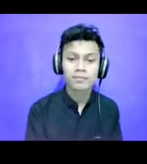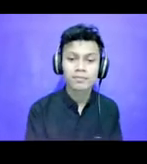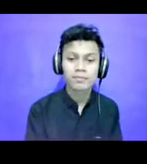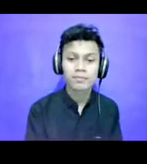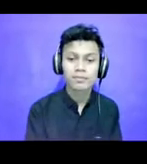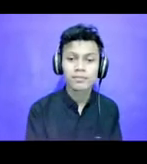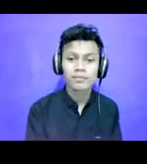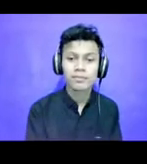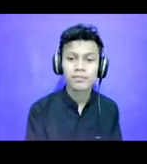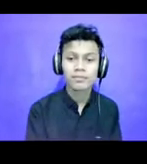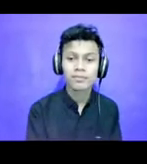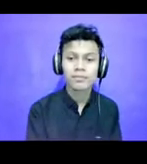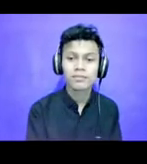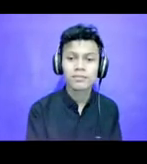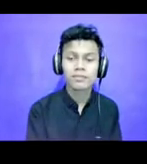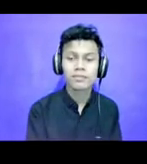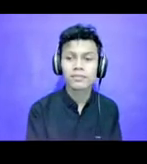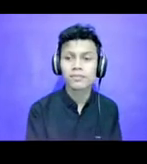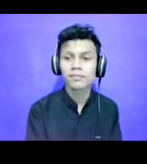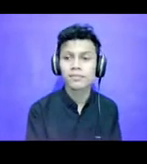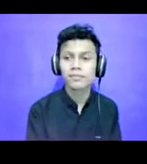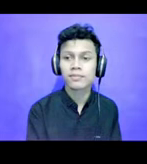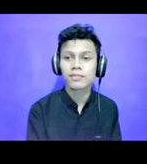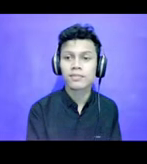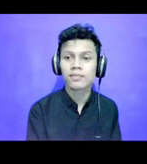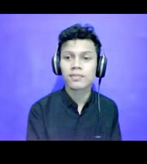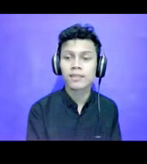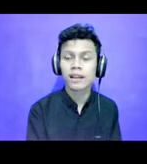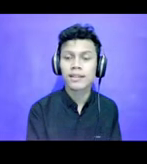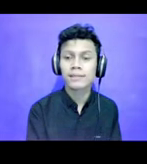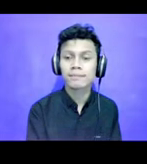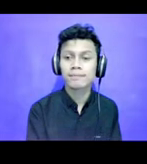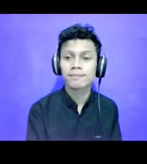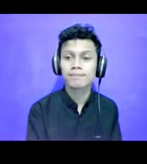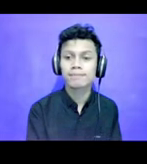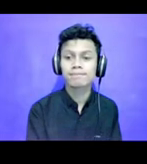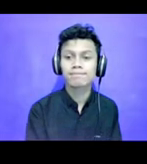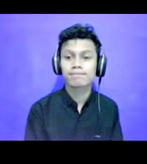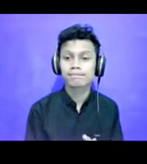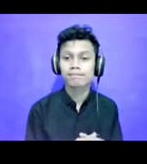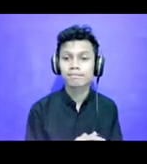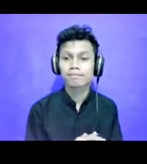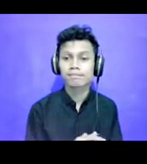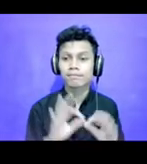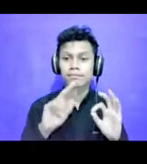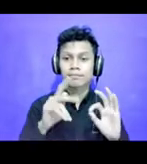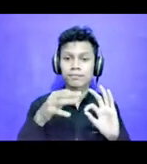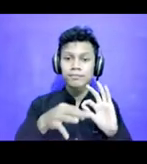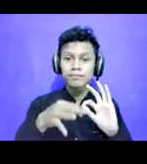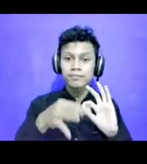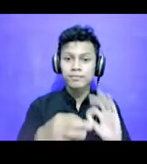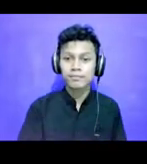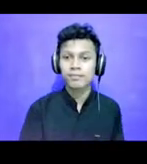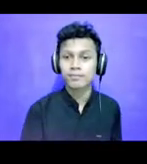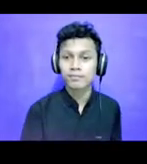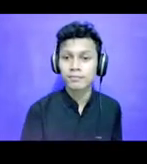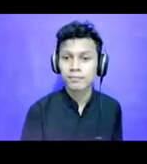baru dibersihkan datanya Dibersihkan itu artinya salah satunya adalah memastikan data itu